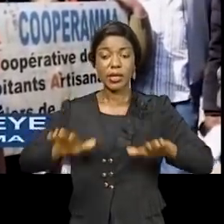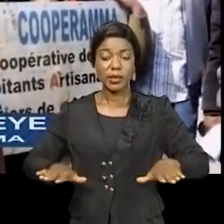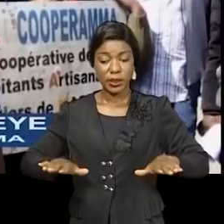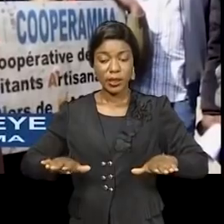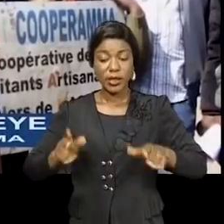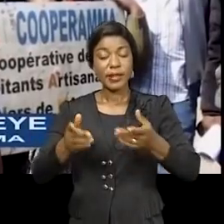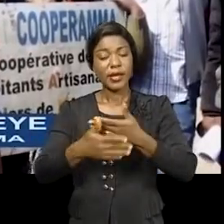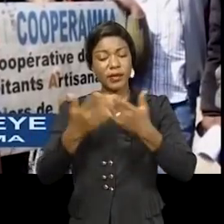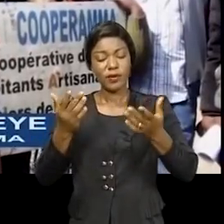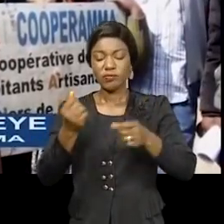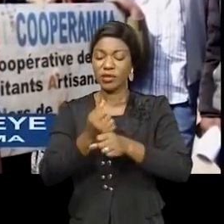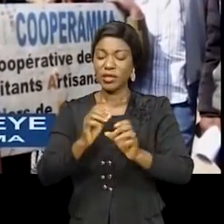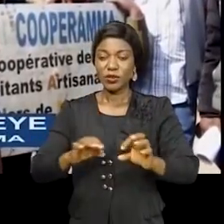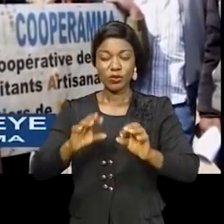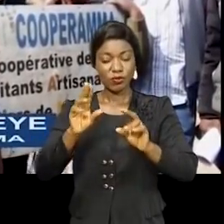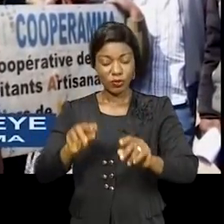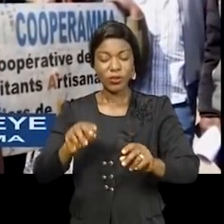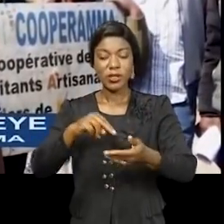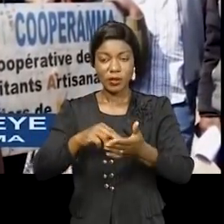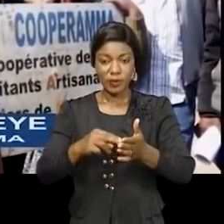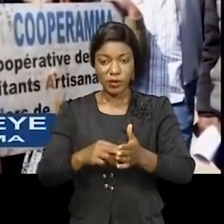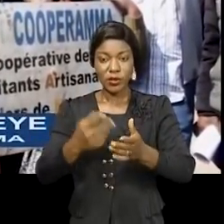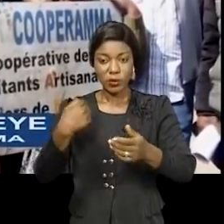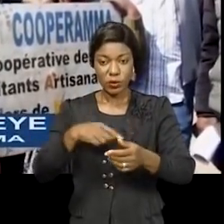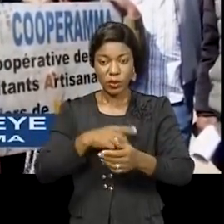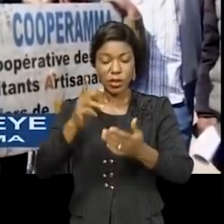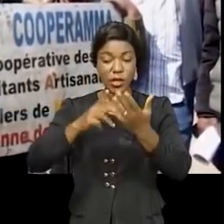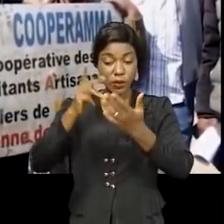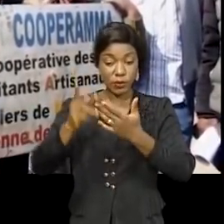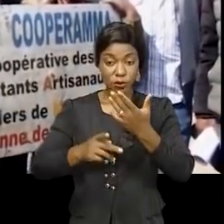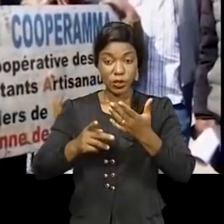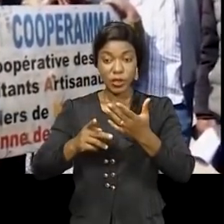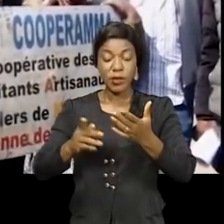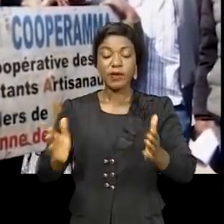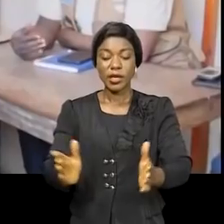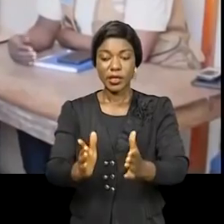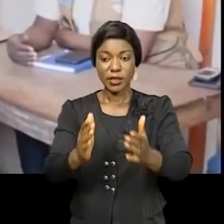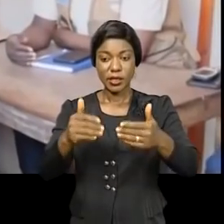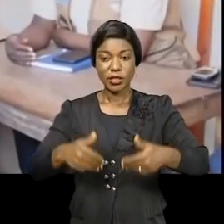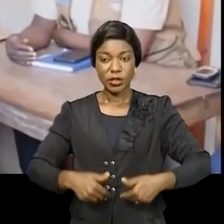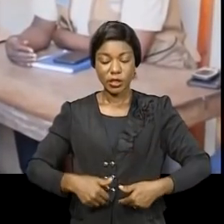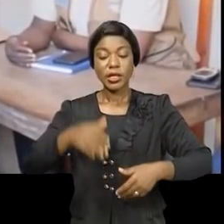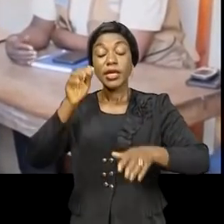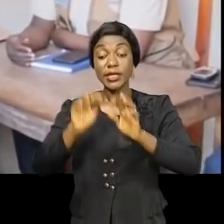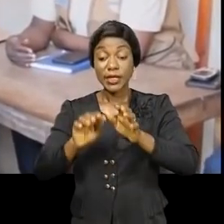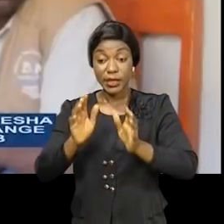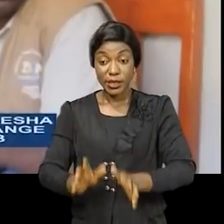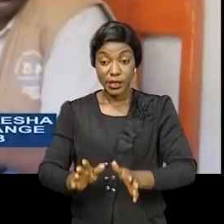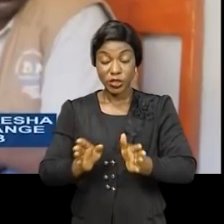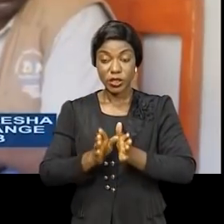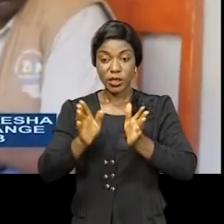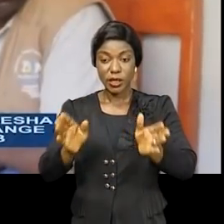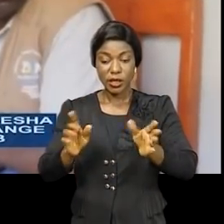Et donc nous, nous serons en train de réaliser un projet qui va accadrer la jeunesse. Le secrétaire général de la coopérance,